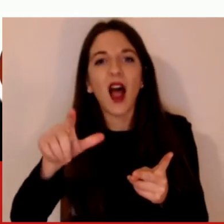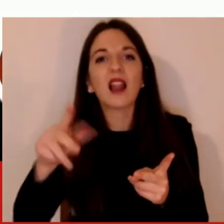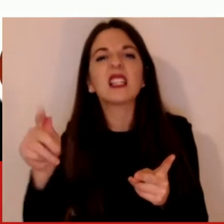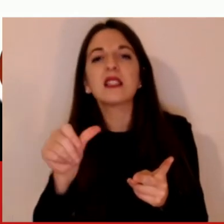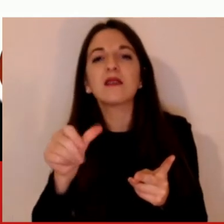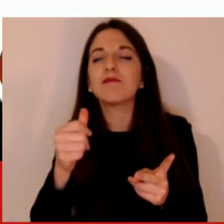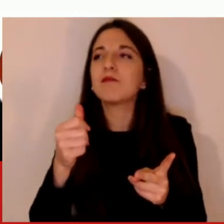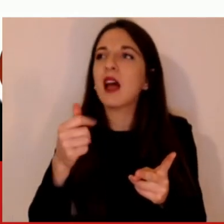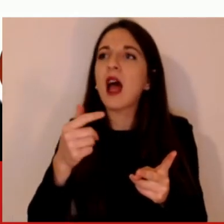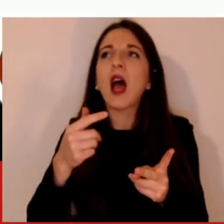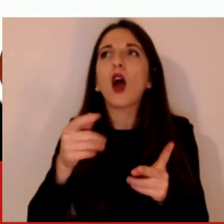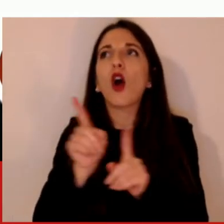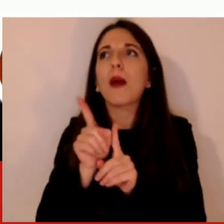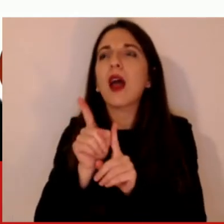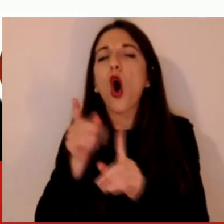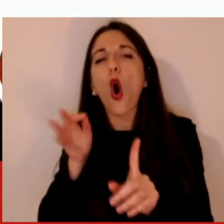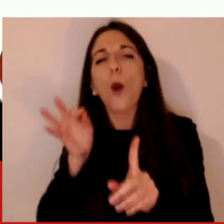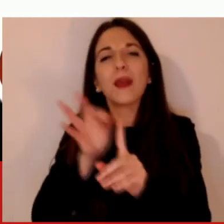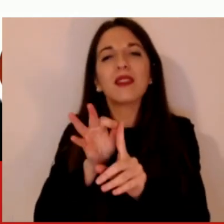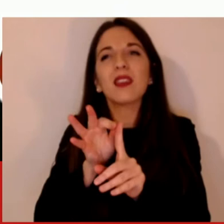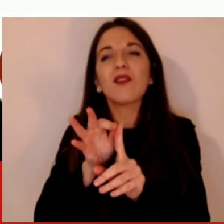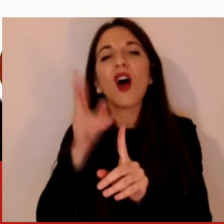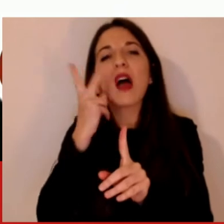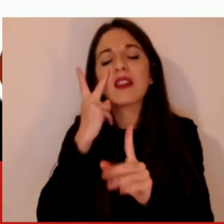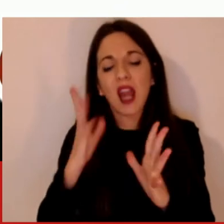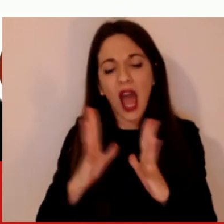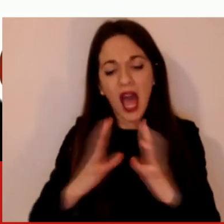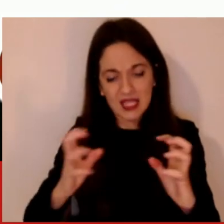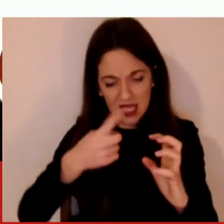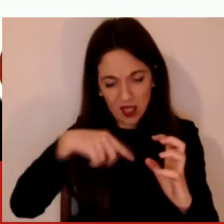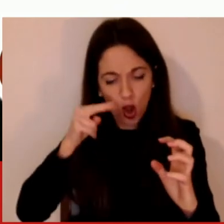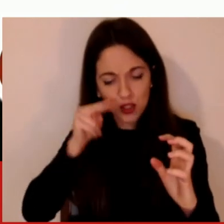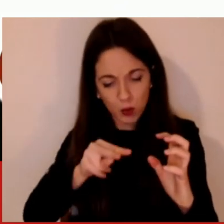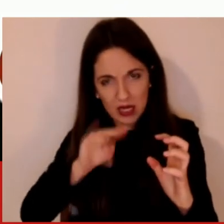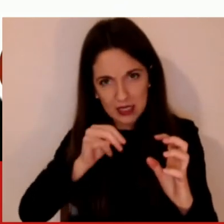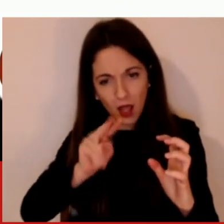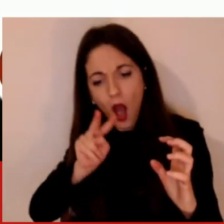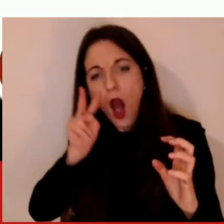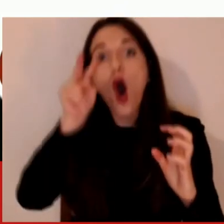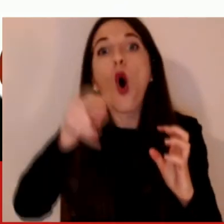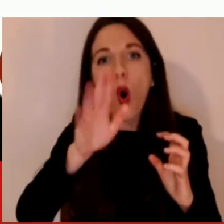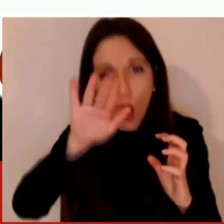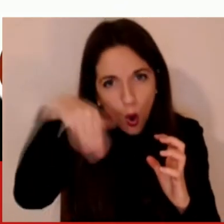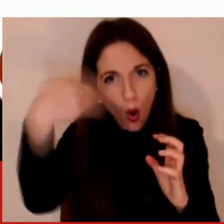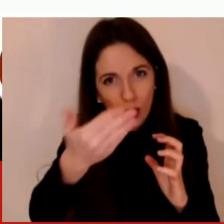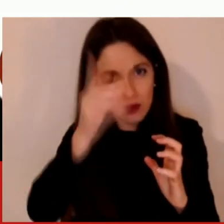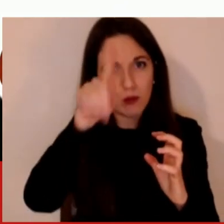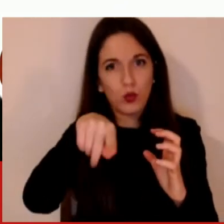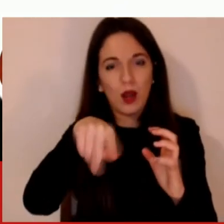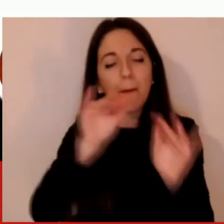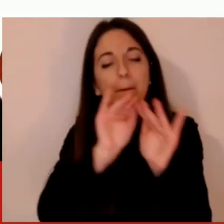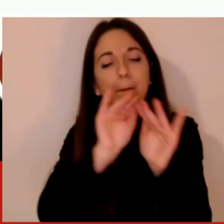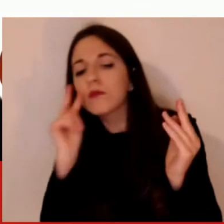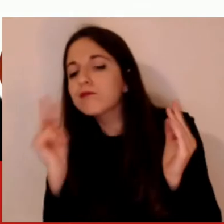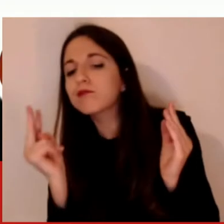confini della nostra azienda, di guardare e capire quello che avviene nel mondo, avere più punti di vista, anche magari punti di vista che non